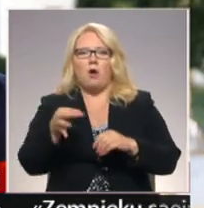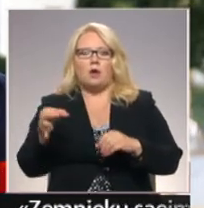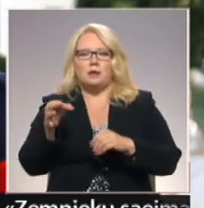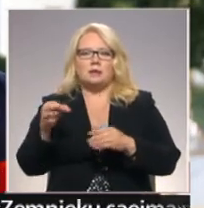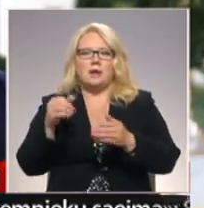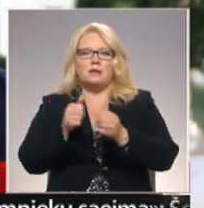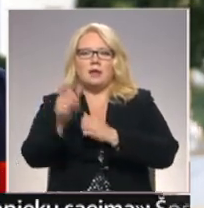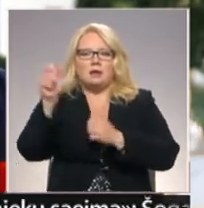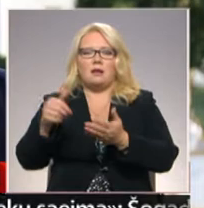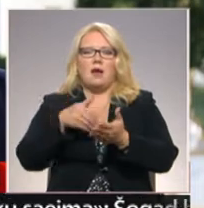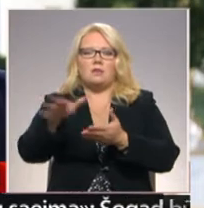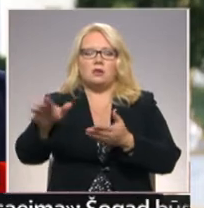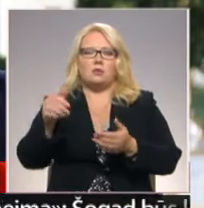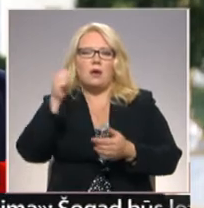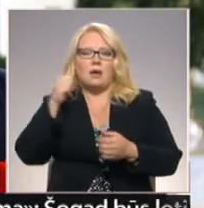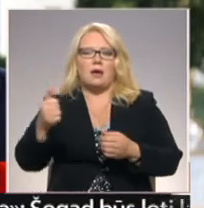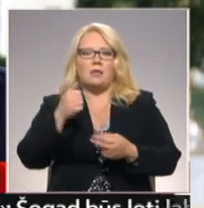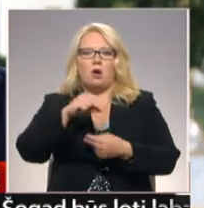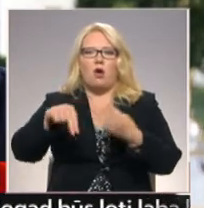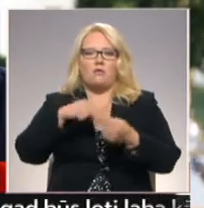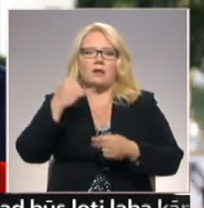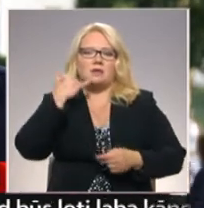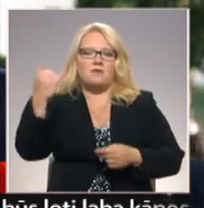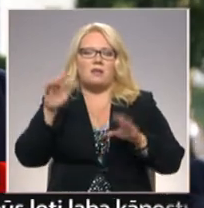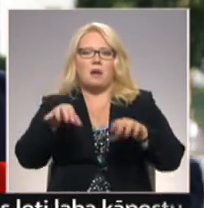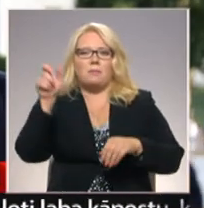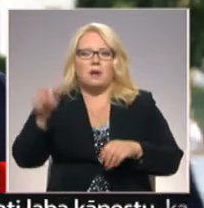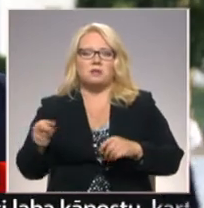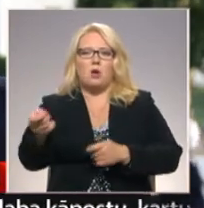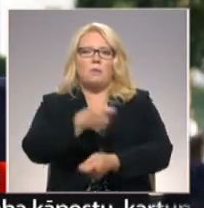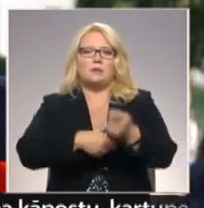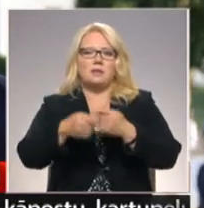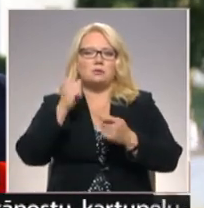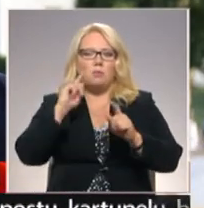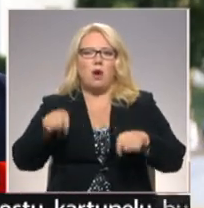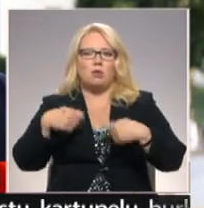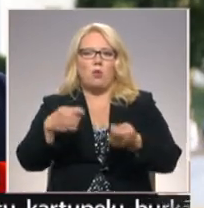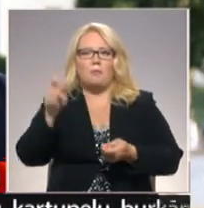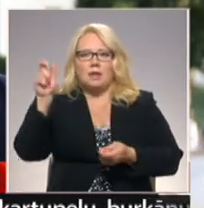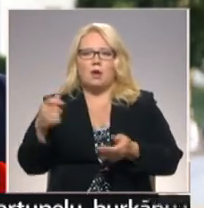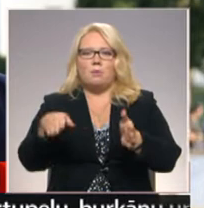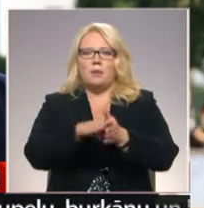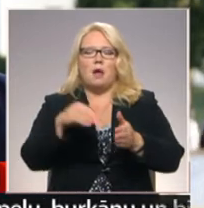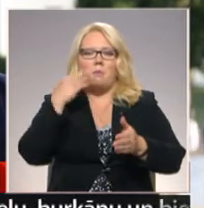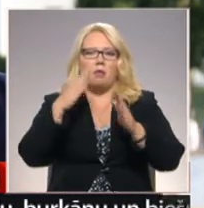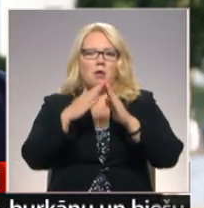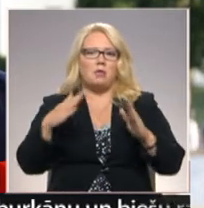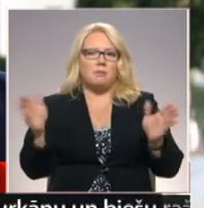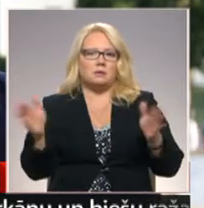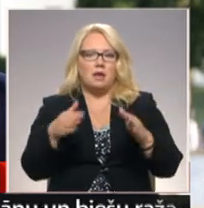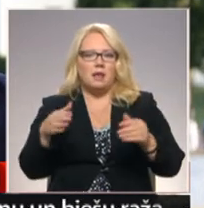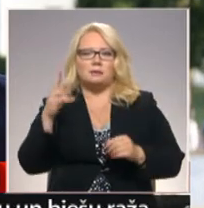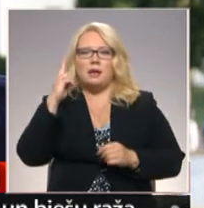atteikšanās no IGDA konferences zvanā ar prezidentu un vairāk biznesu padomnieku atteikšanās piedalīties Baltā nama sanāksmēs